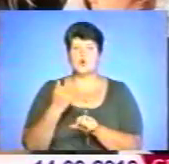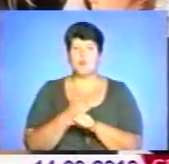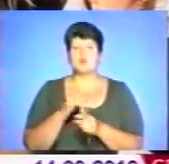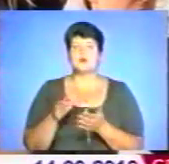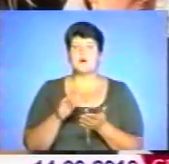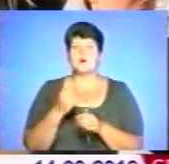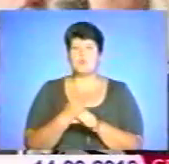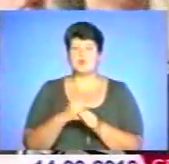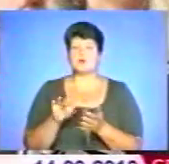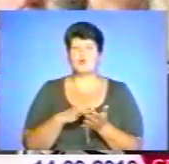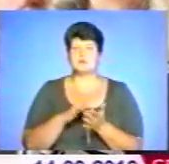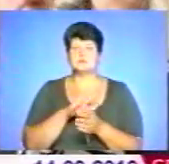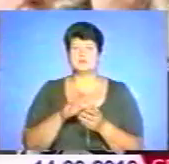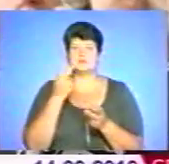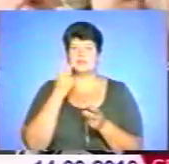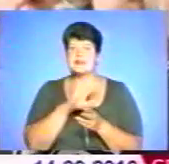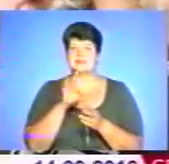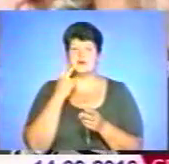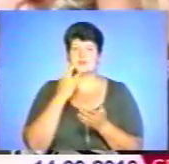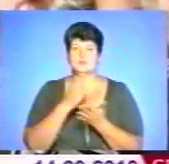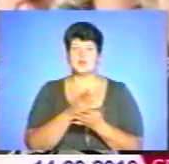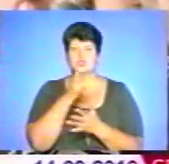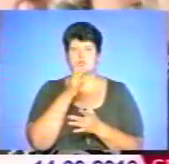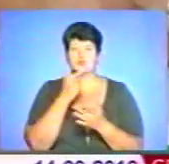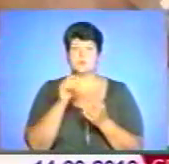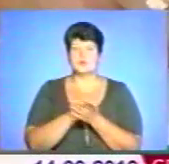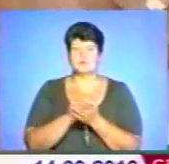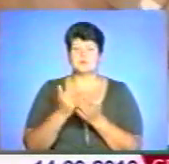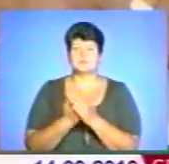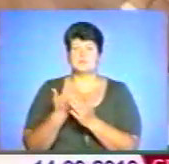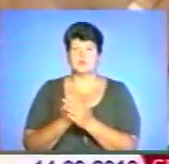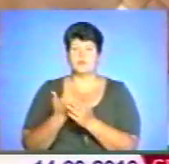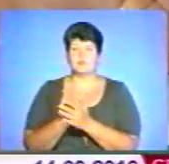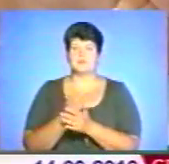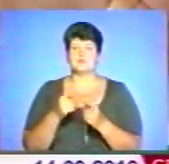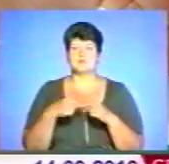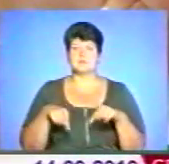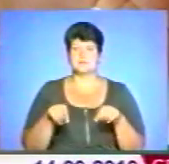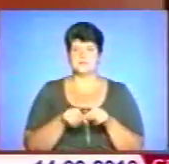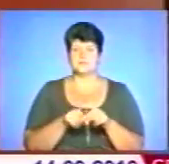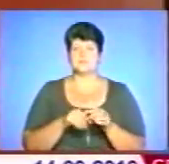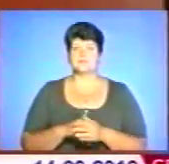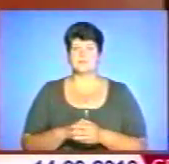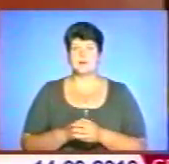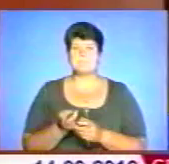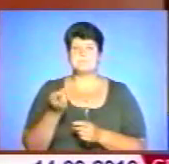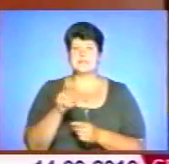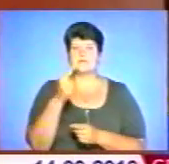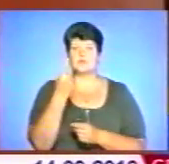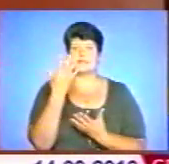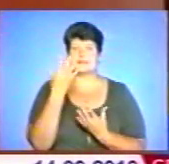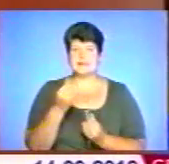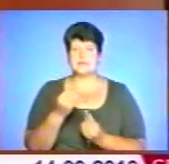залишає час, щоб ознайомитись із всіма новаціями у професійній сфері, розповіла учасниця семінару Ганна Іванечко. Прийти на один день,